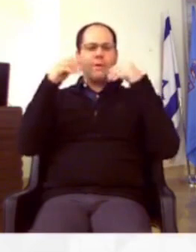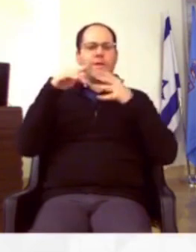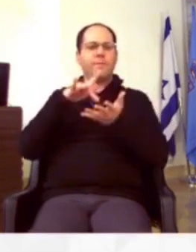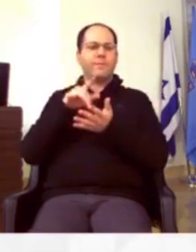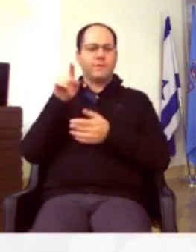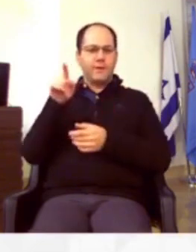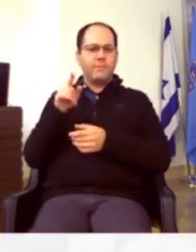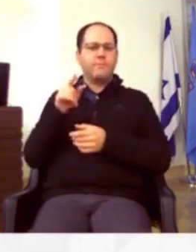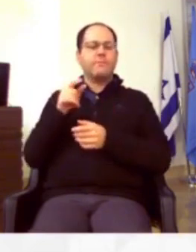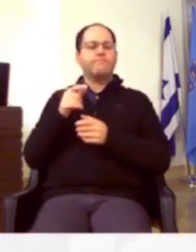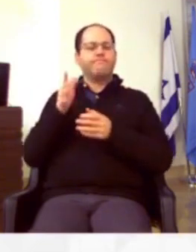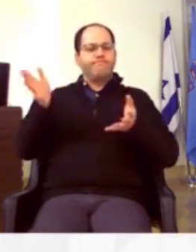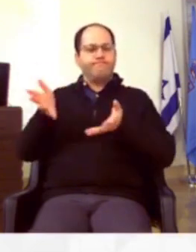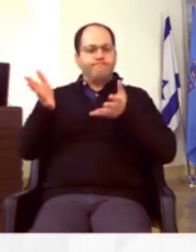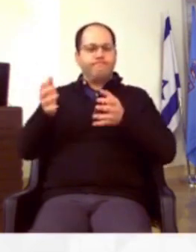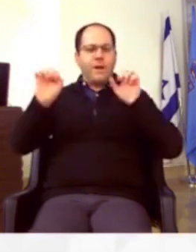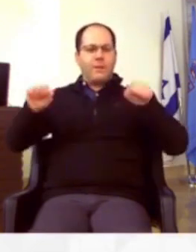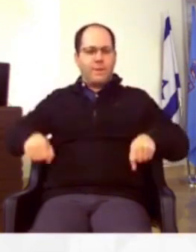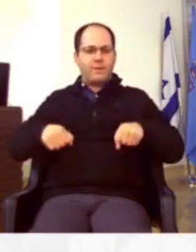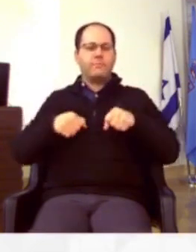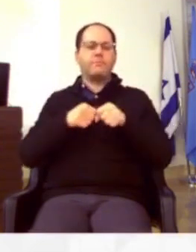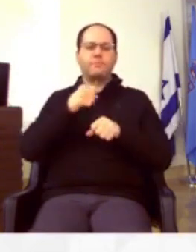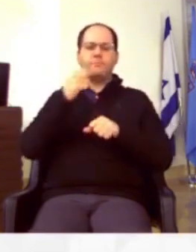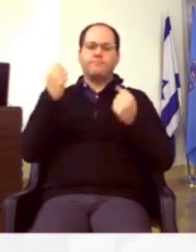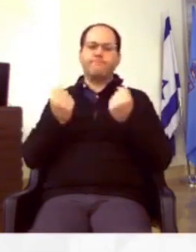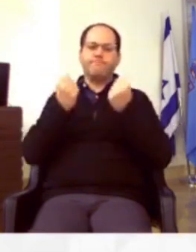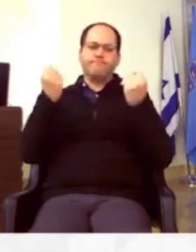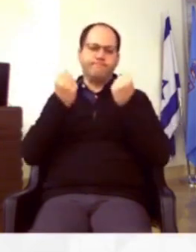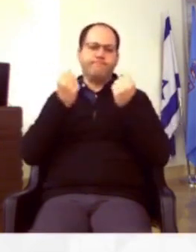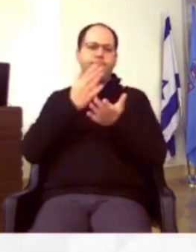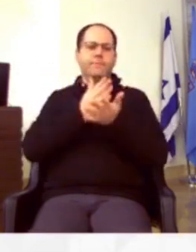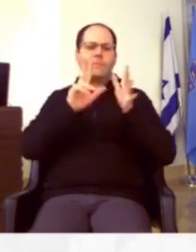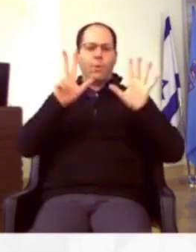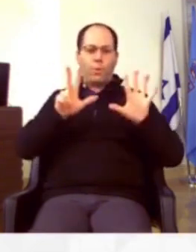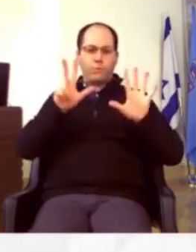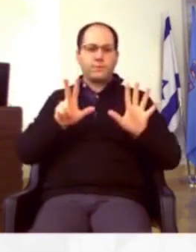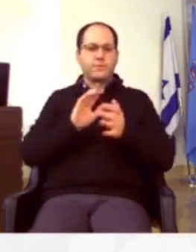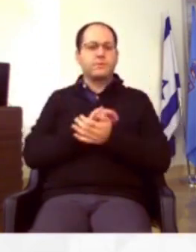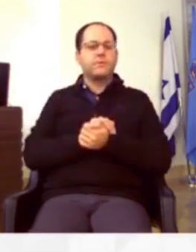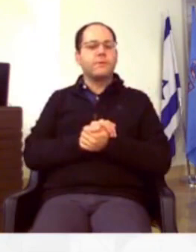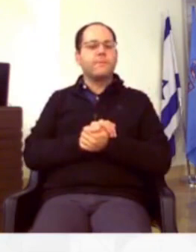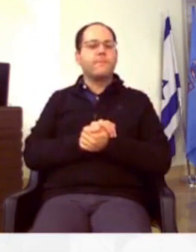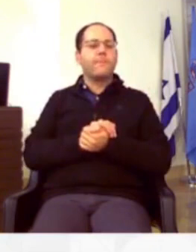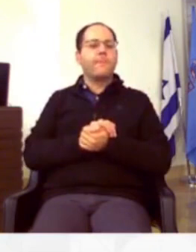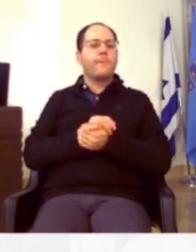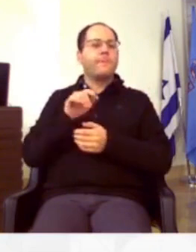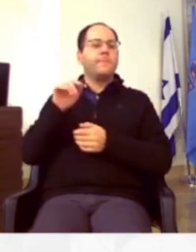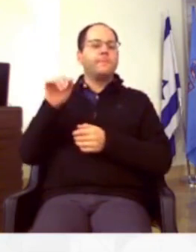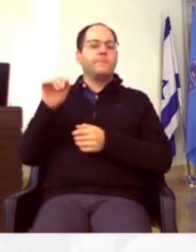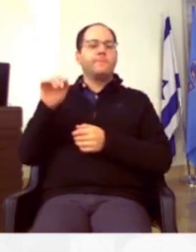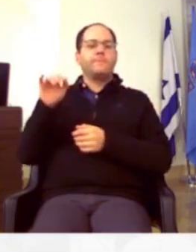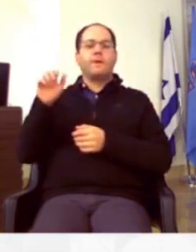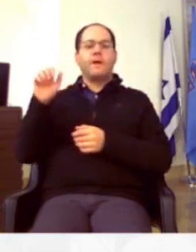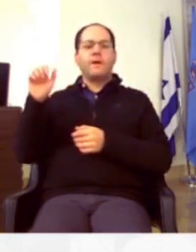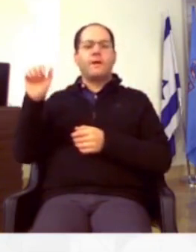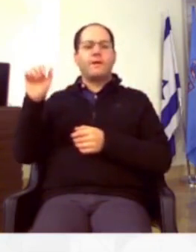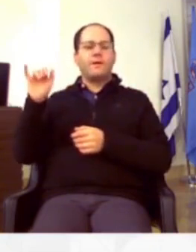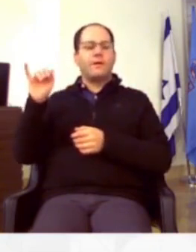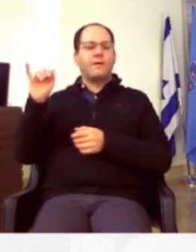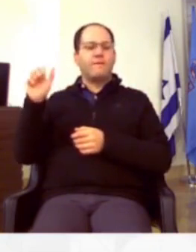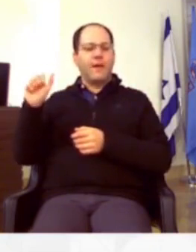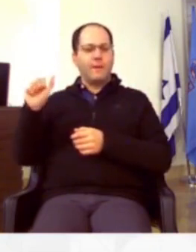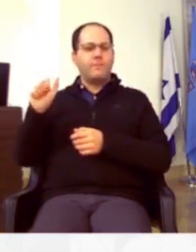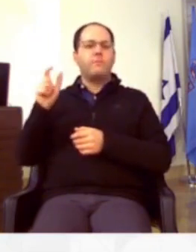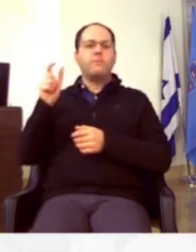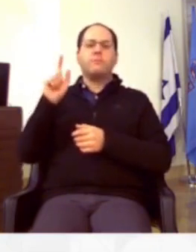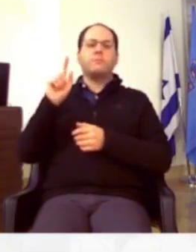דוחקים בקבלנים וננסה לעמוד באמצע האוגוסט. עוד פעם, האזה העיקרית היא לא ההבילים ואפילו לא בניין סי,